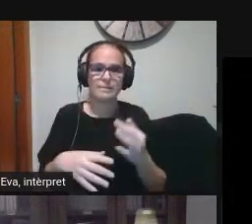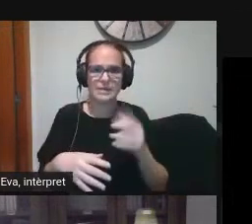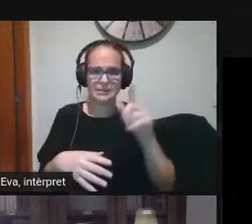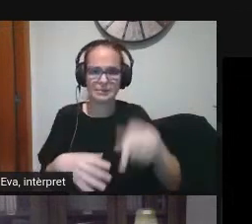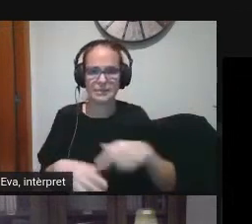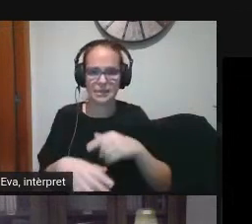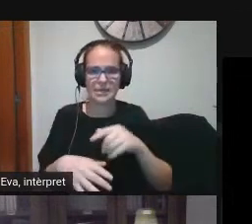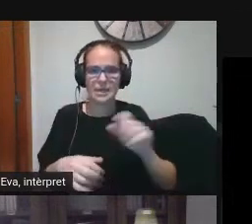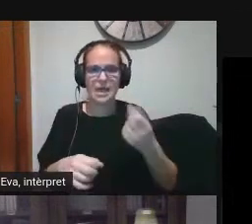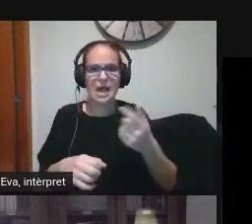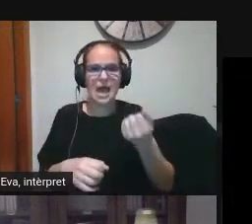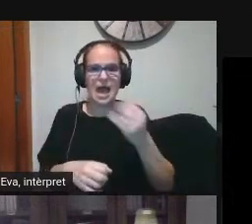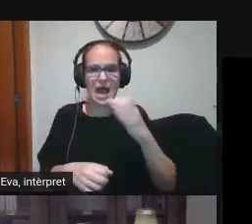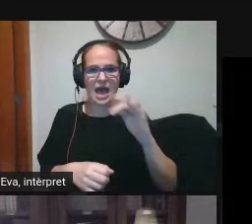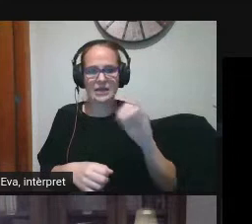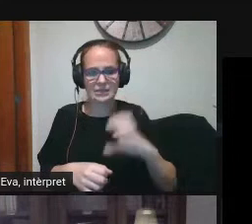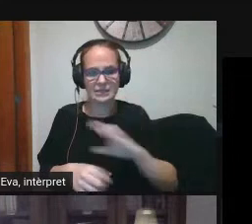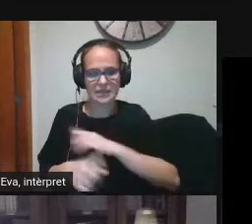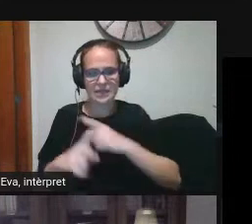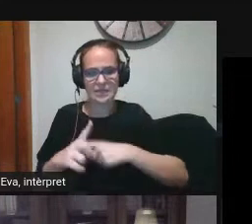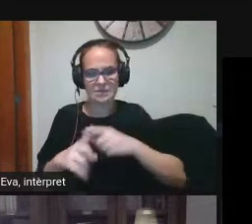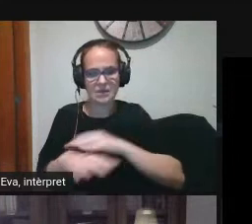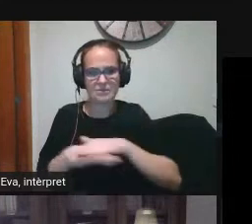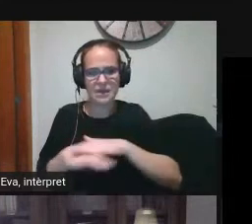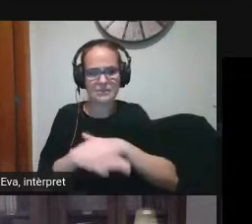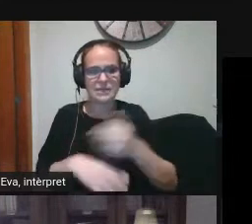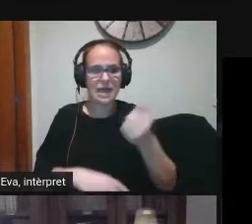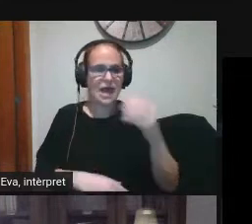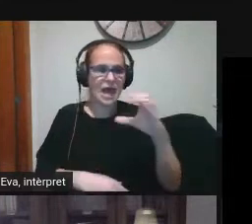l'àctic si no ho sabeu us ho comento